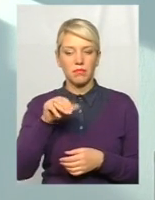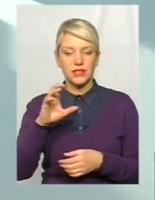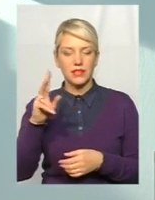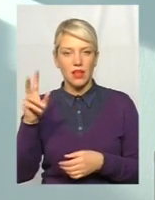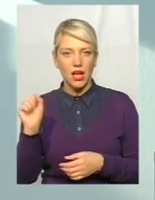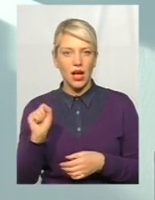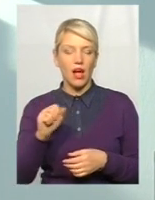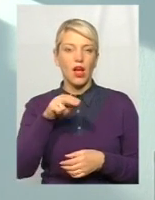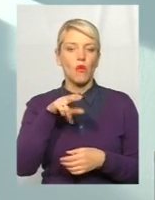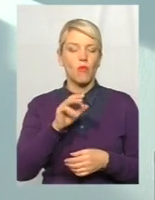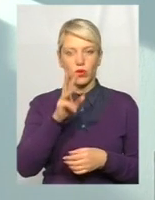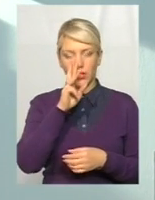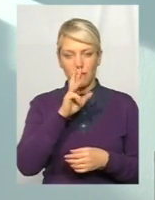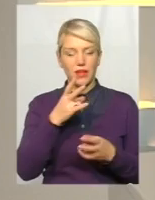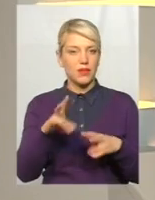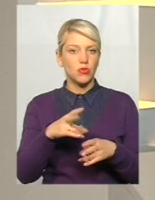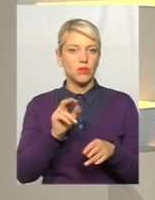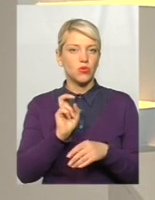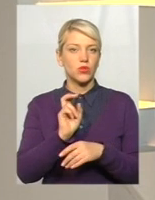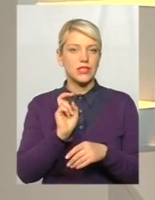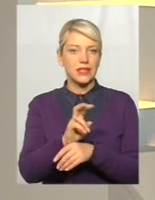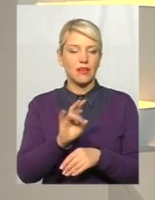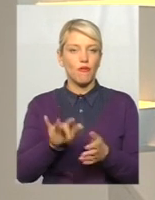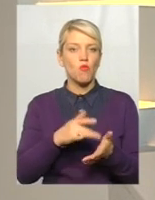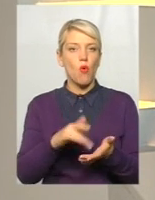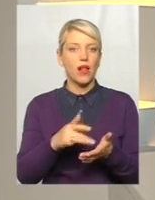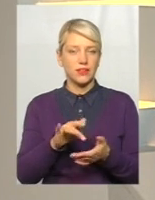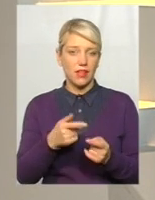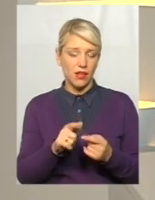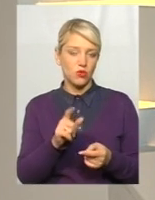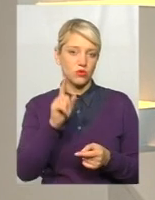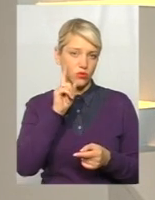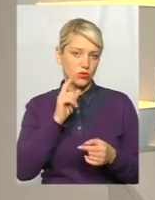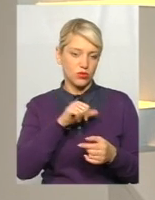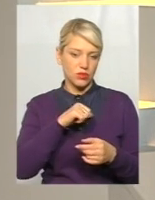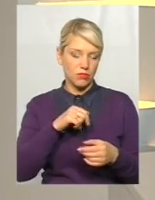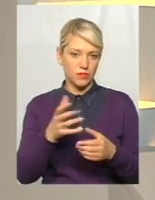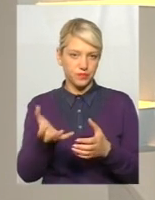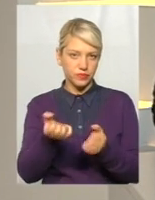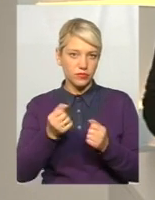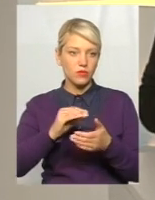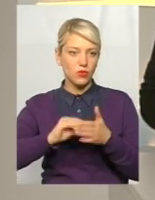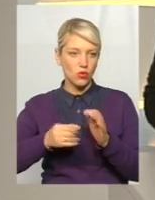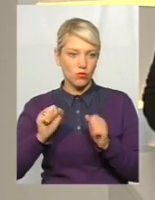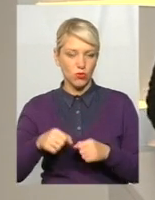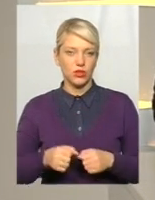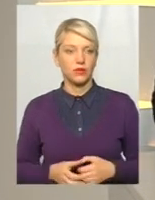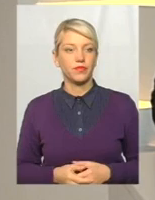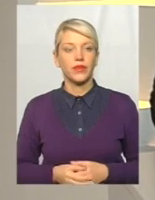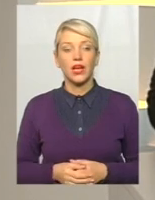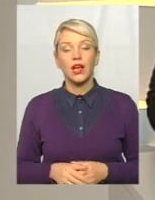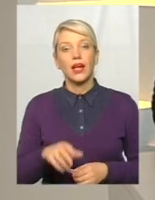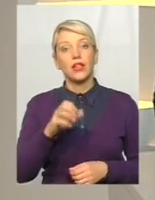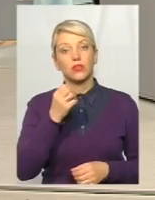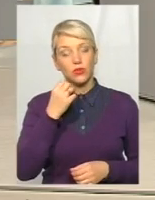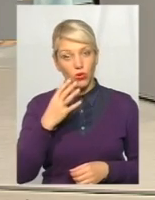відділ кадрів чи відповідну бухгалтерію, замовляти це. Це також є зручність для співробітників адміністрації і комунального підприємства. Добре, але